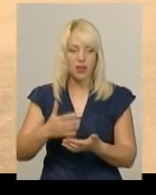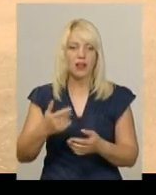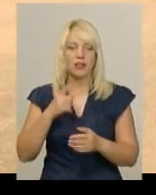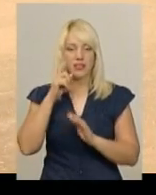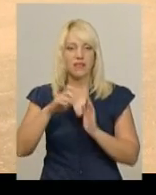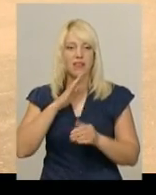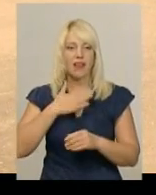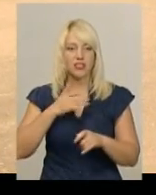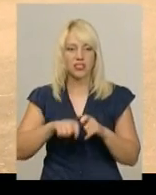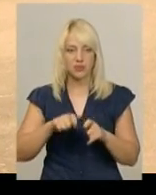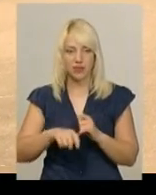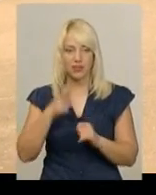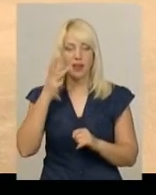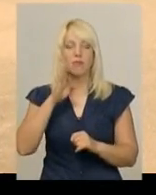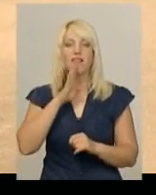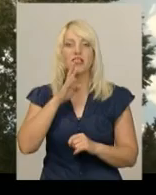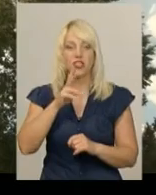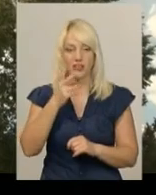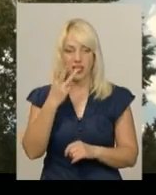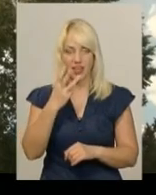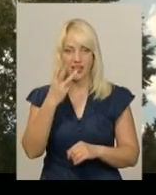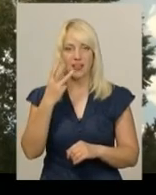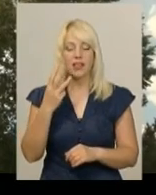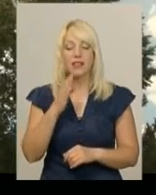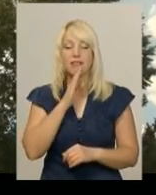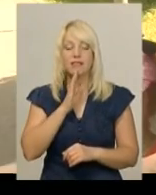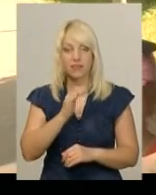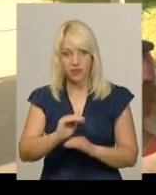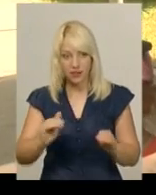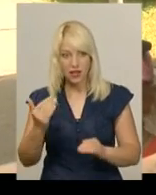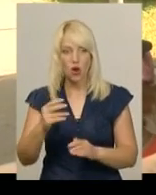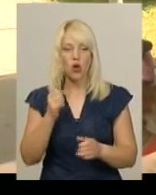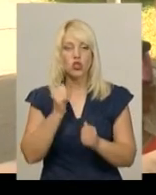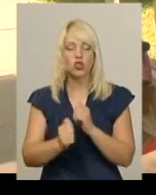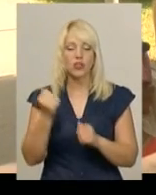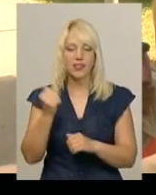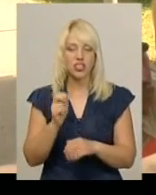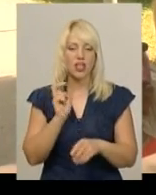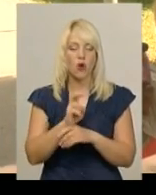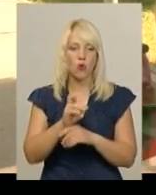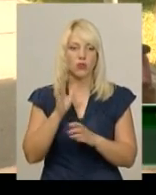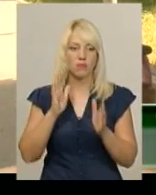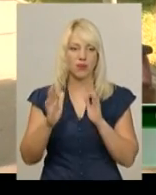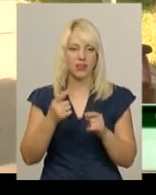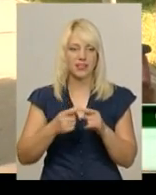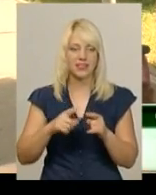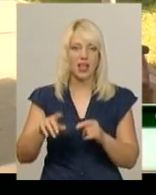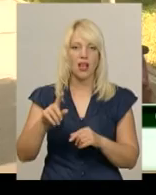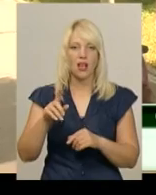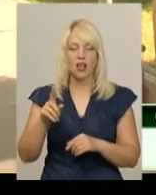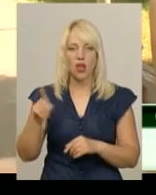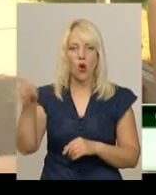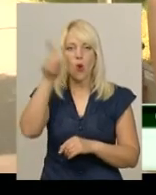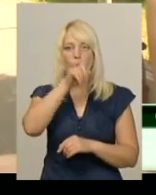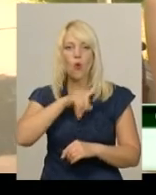Хмельничанка Світлана Когун щотижня ходить з трьома доньками у парк імені Чекмана. Це колесо велике. Пам'ятаю, як ми